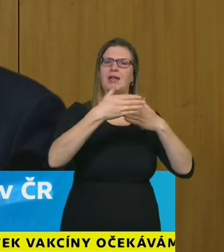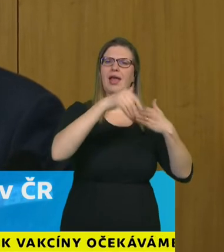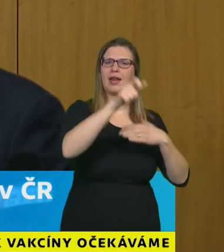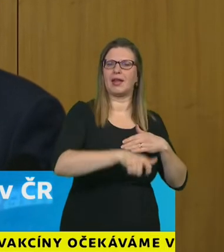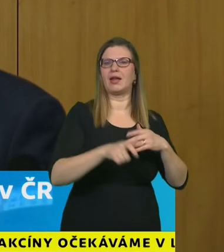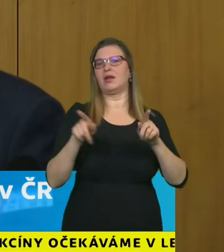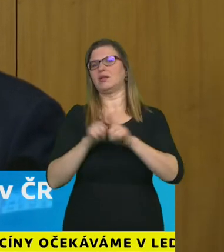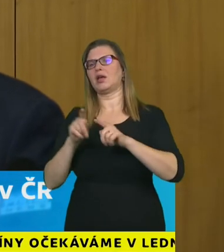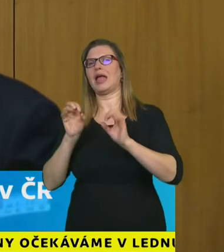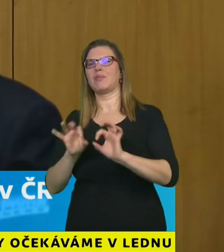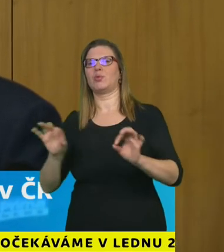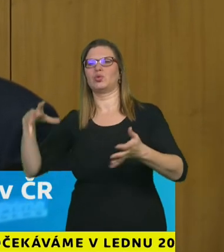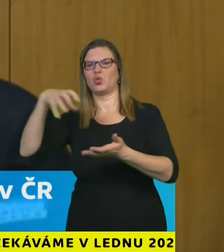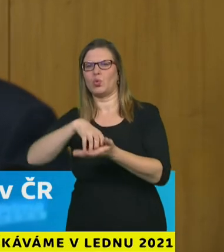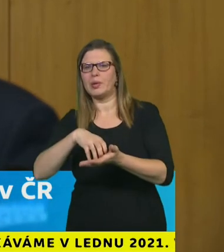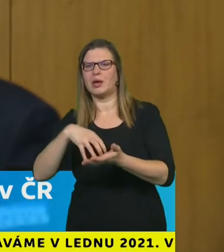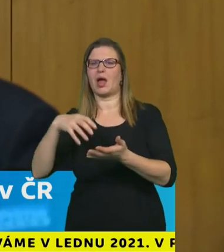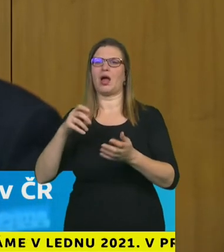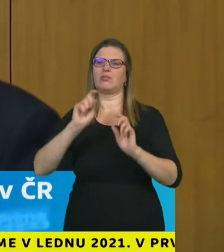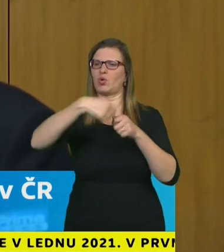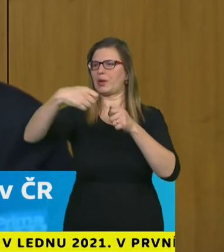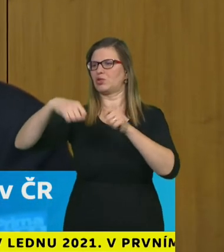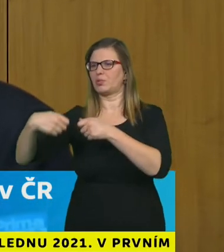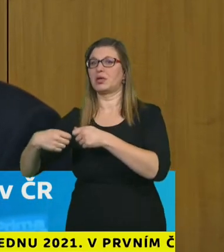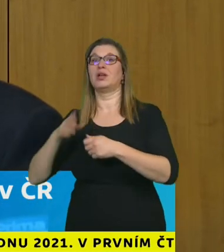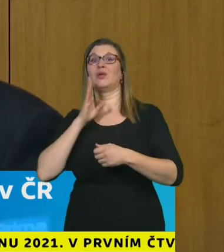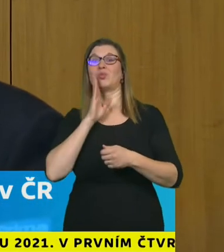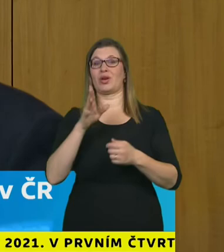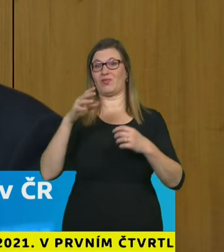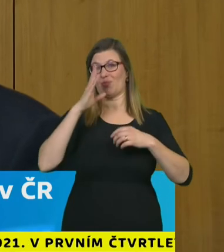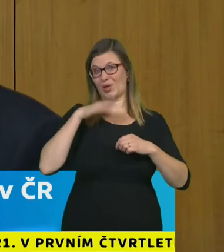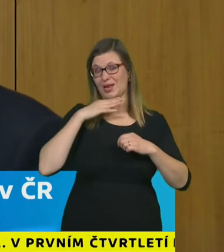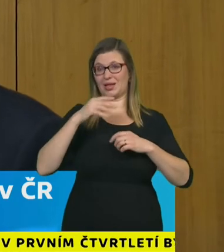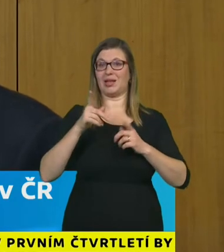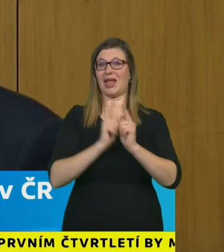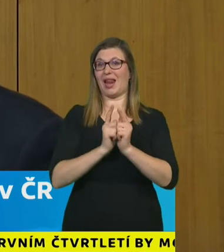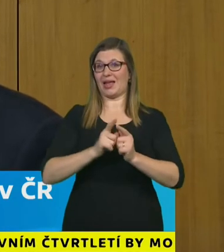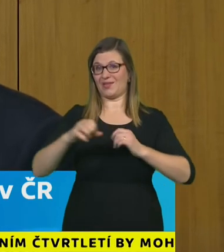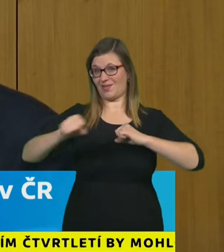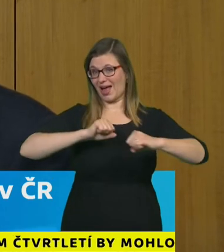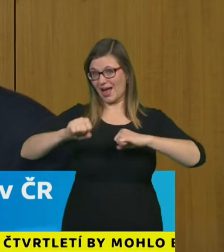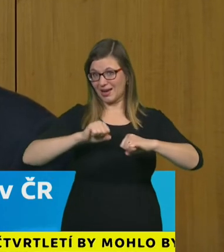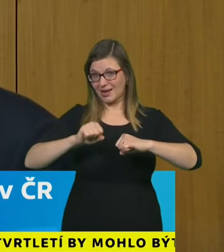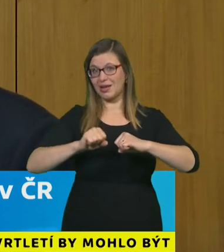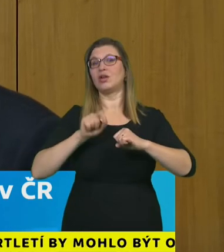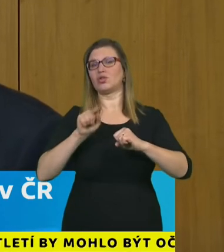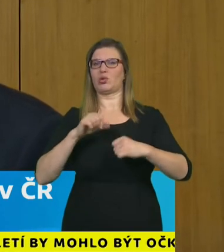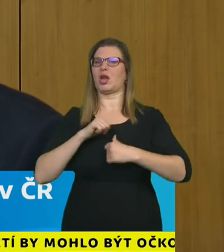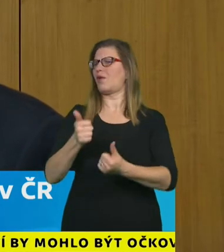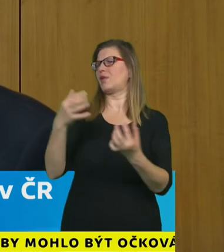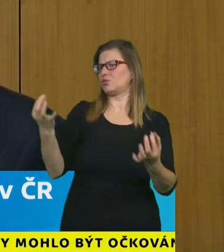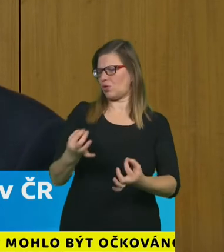na pondělním jednání vlády je potřeba zabránit opětovnému šíření